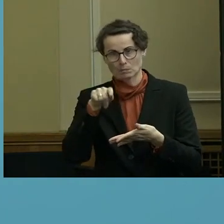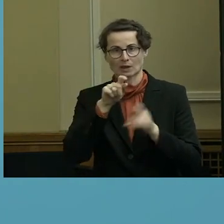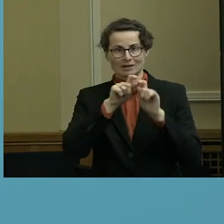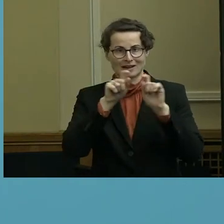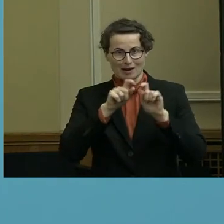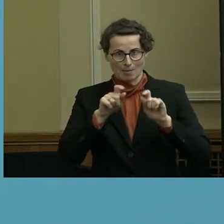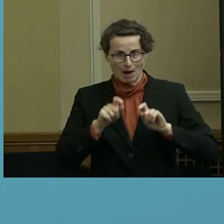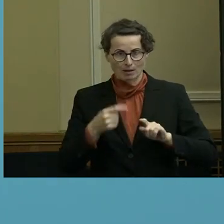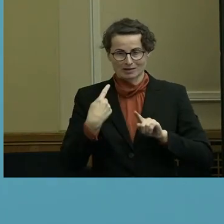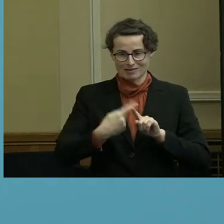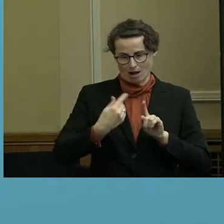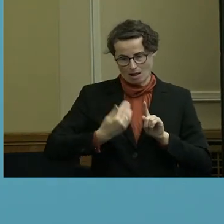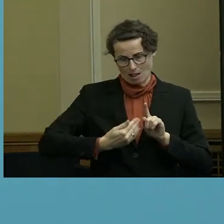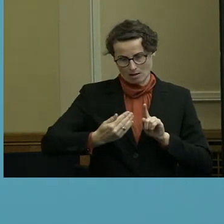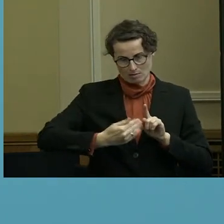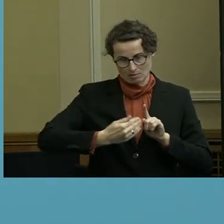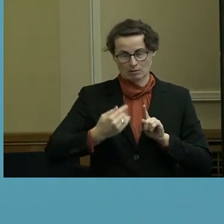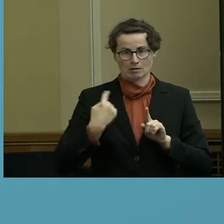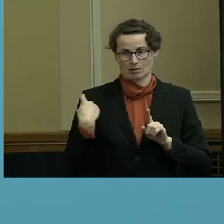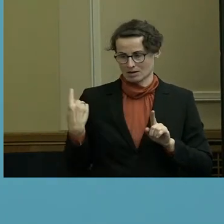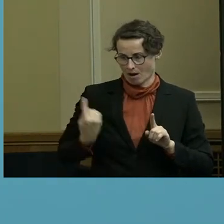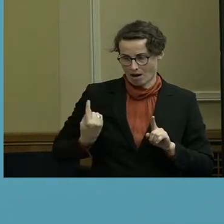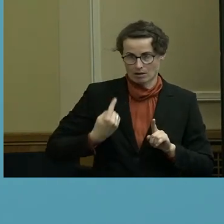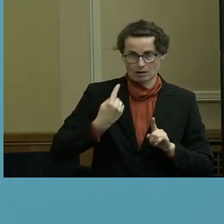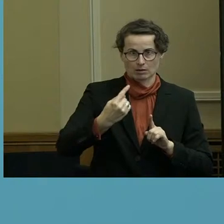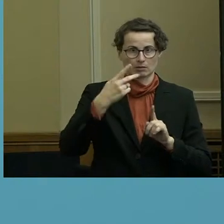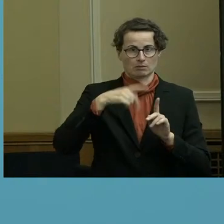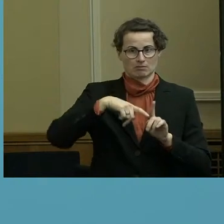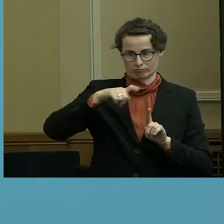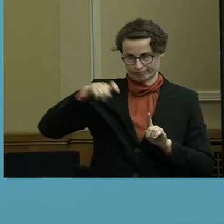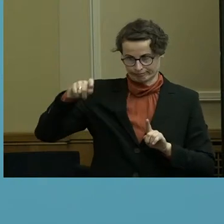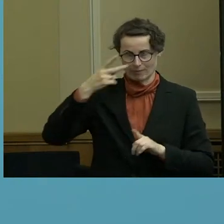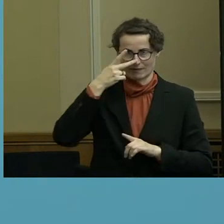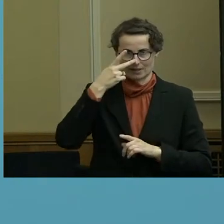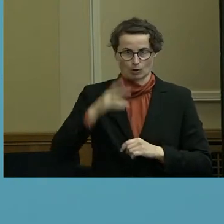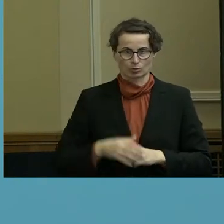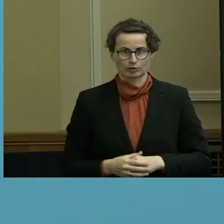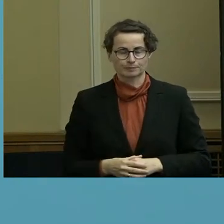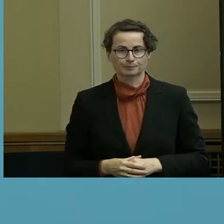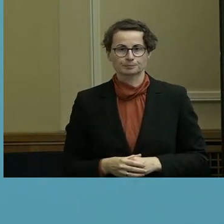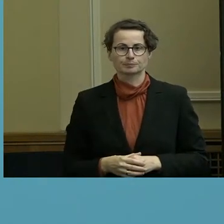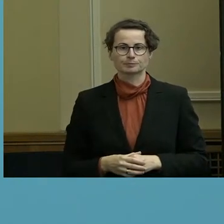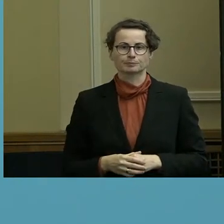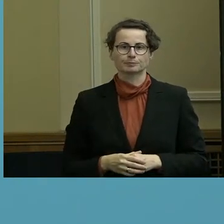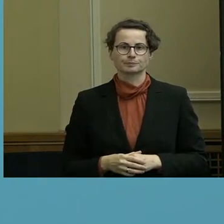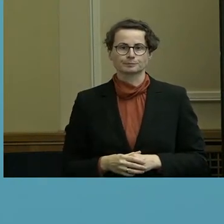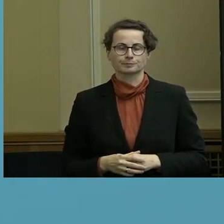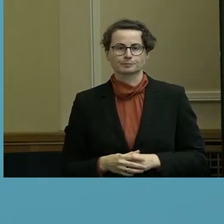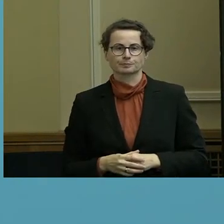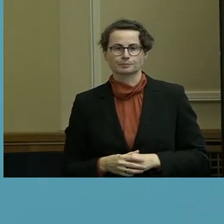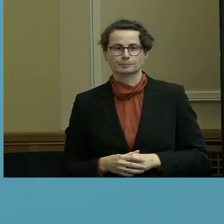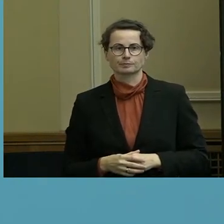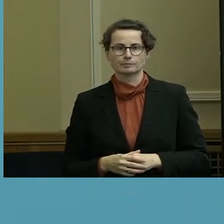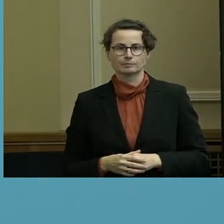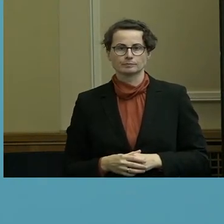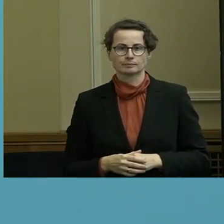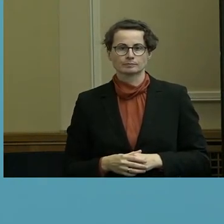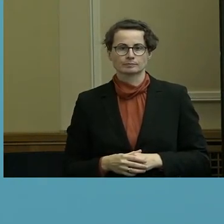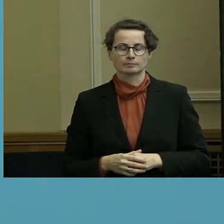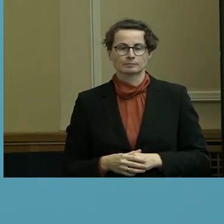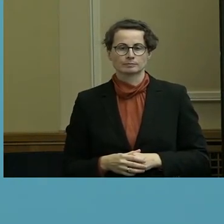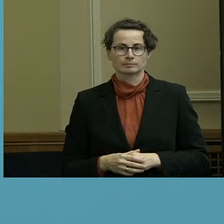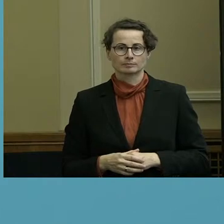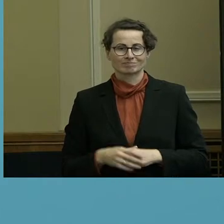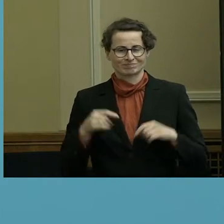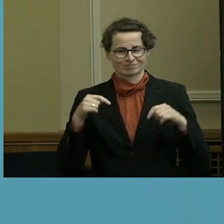mehrere Jahre in grafischen Aufarbeitungen zu sehen. Also das vielleicht besonders